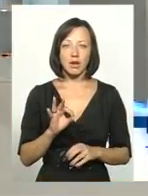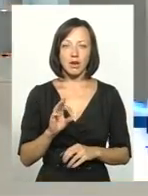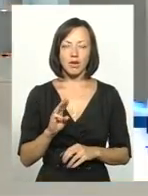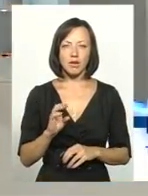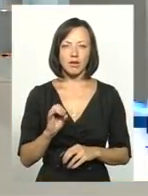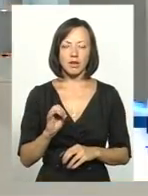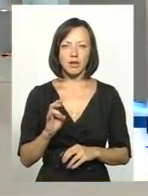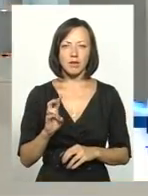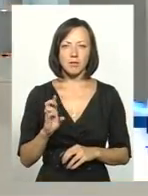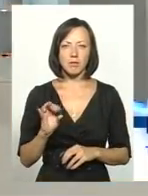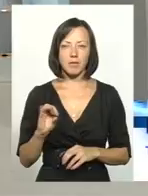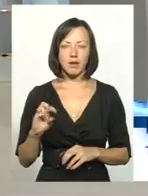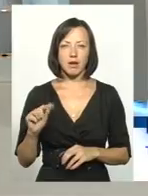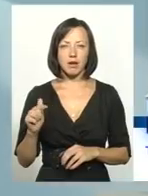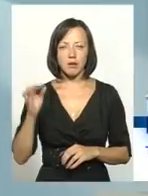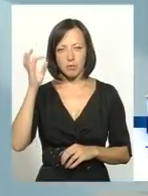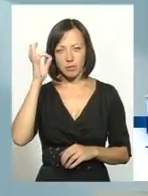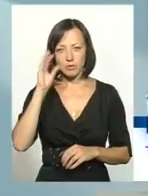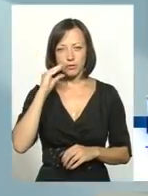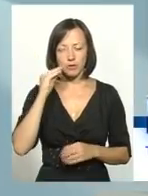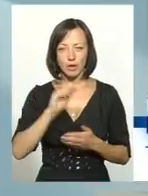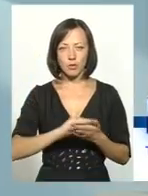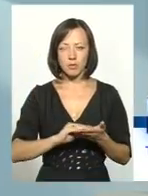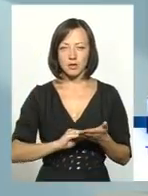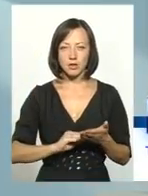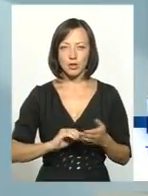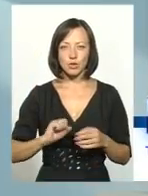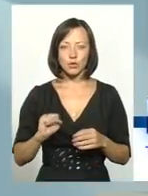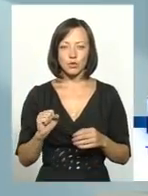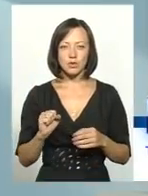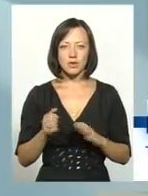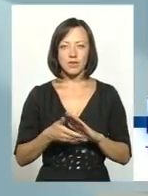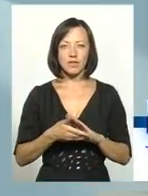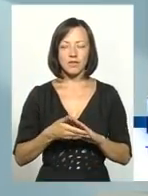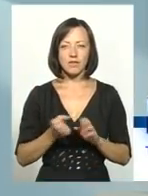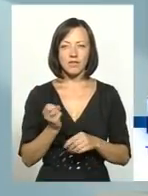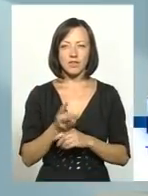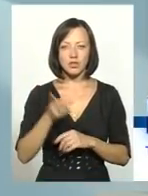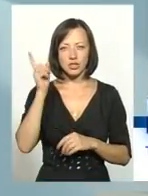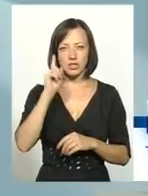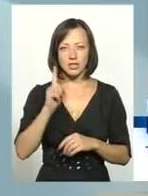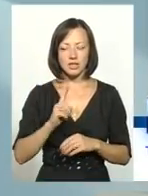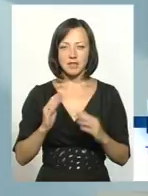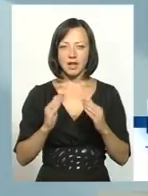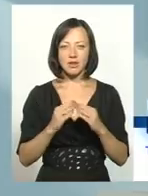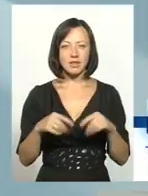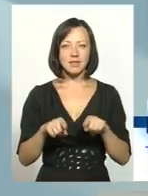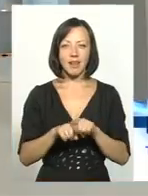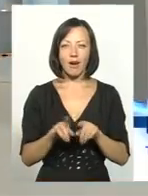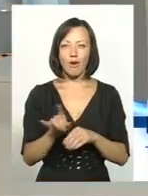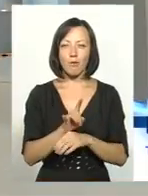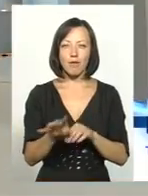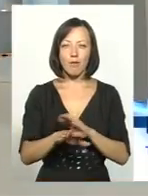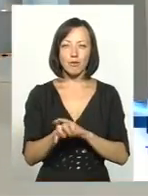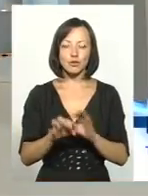вони... Ви помните, що Чевченко писав? Друже, ви жінь жиє до скати, бо так облапошує, що нічого не будеш мати.